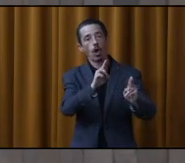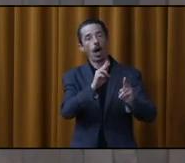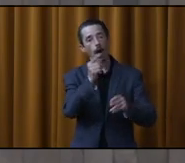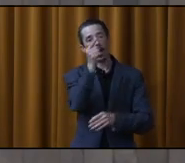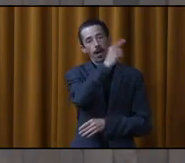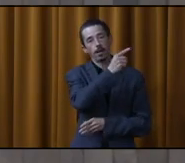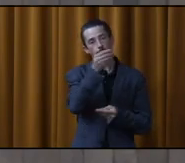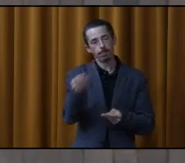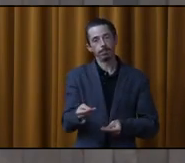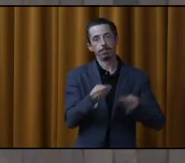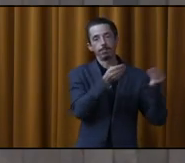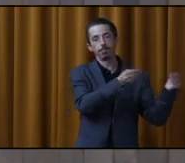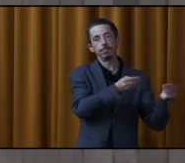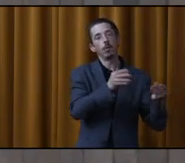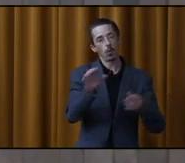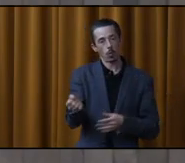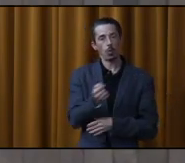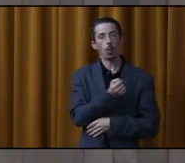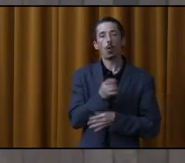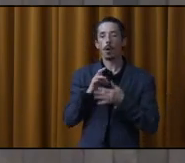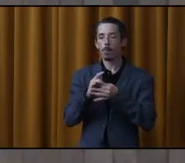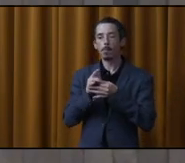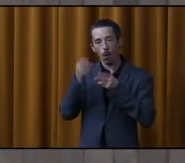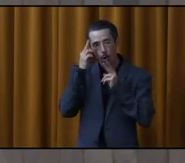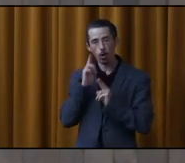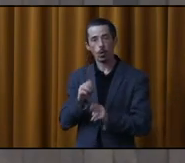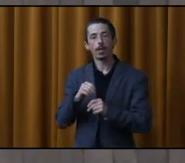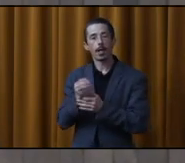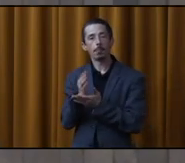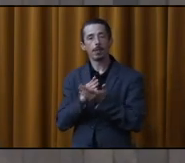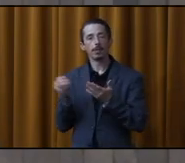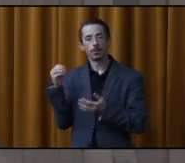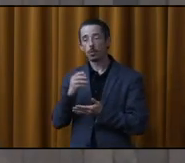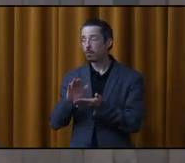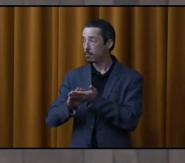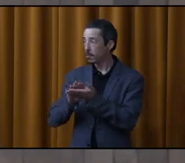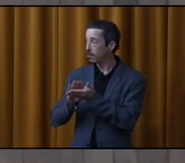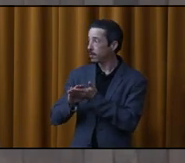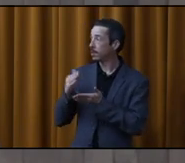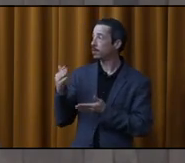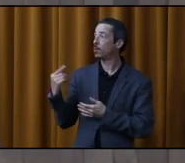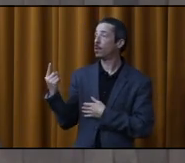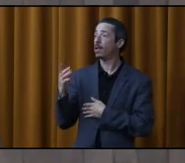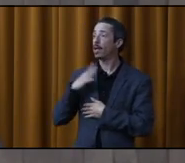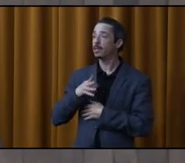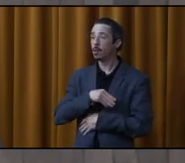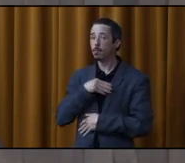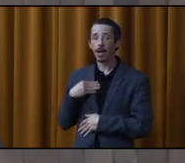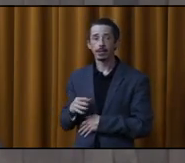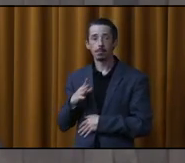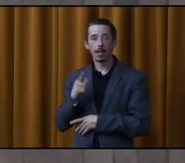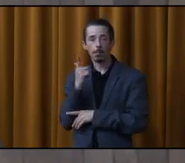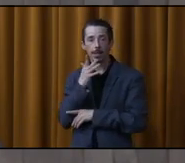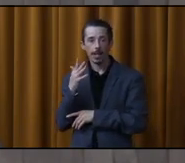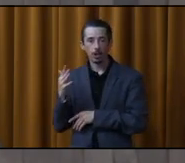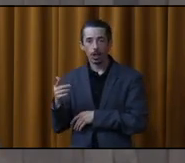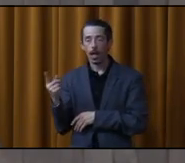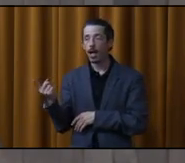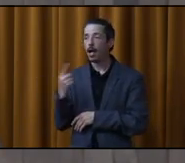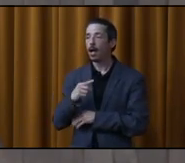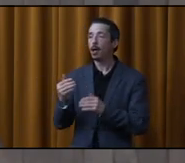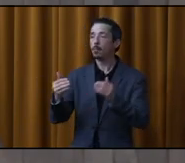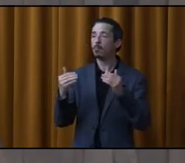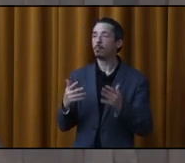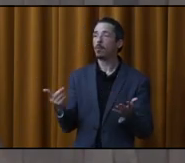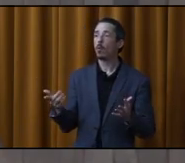savoir qu'elle a été retenue comme membre honorifique. Donc, toutes mes félicitations à notre ancienne mairesse, Mme Deschamps. Donc, on passe